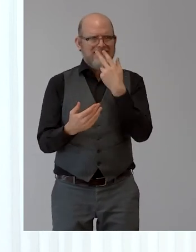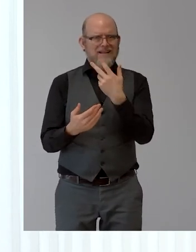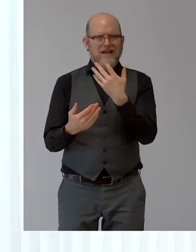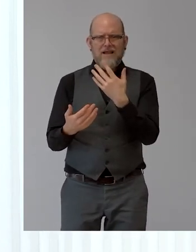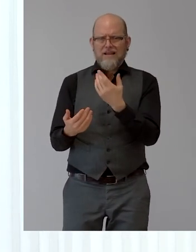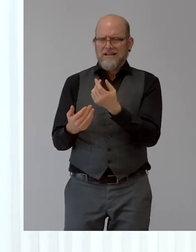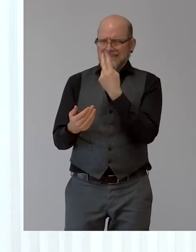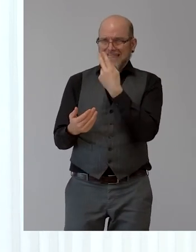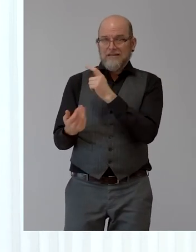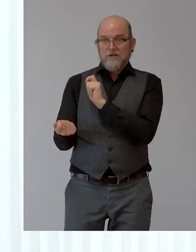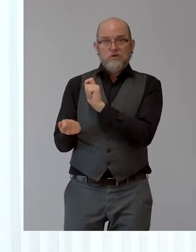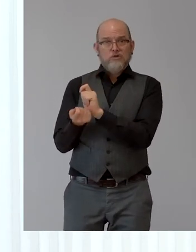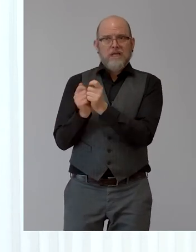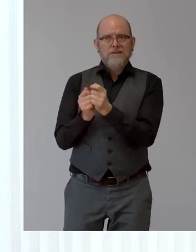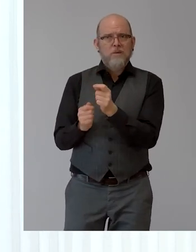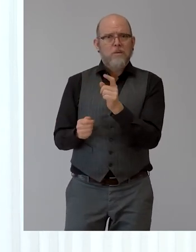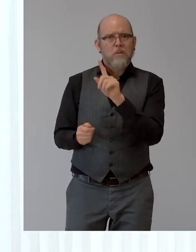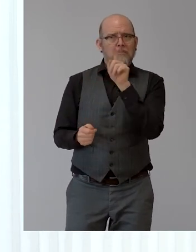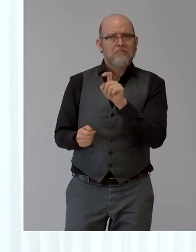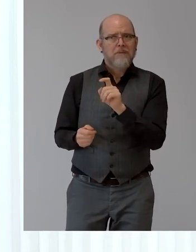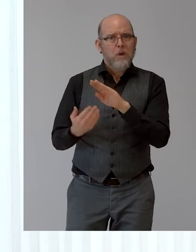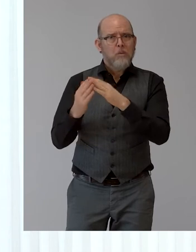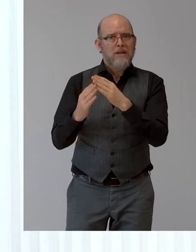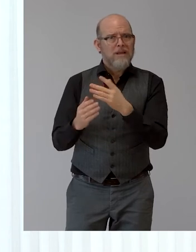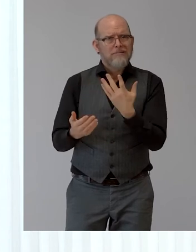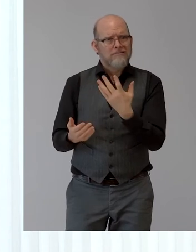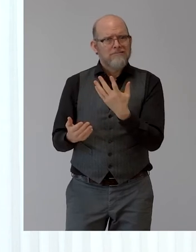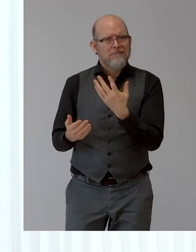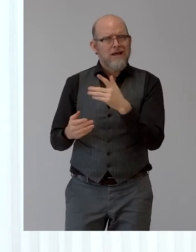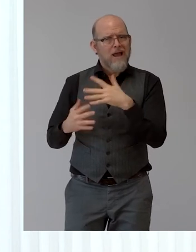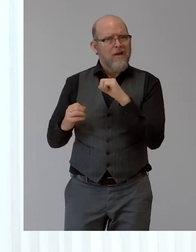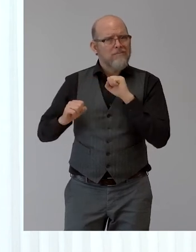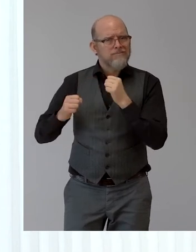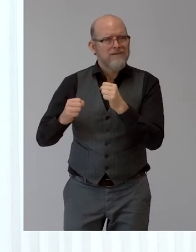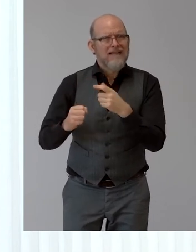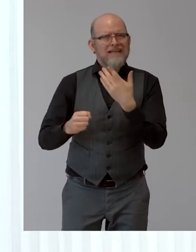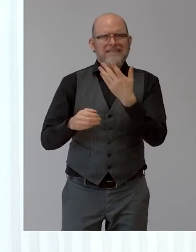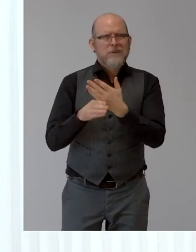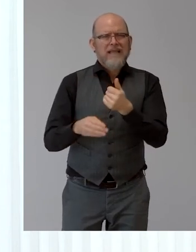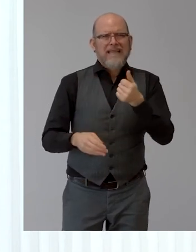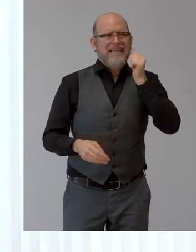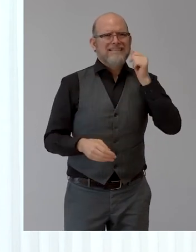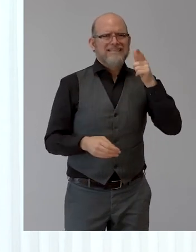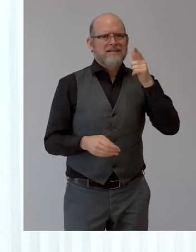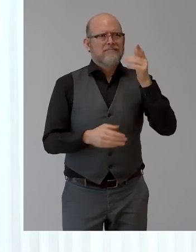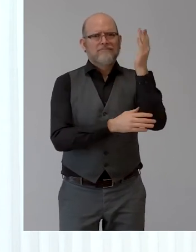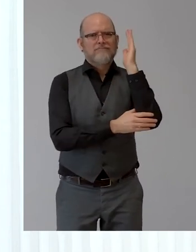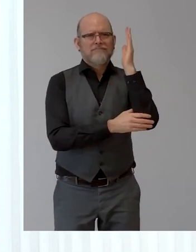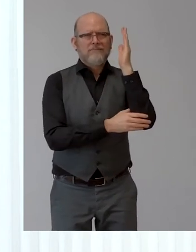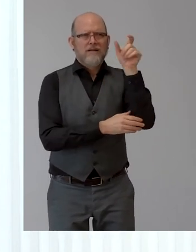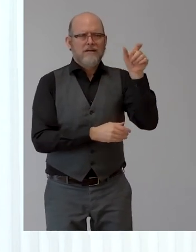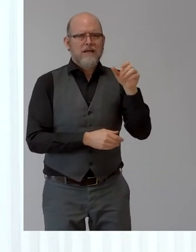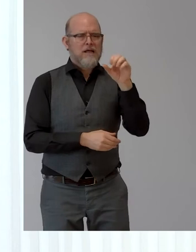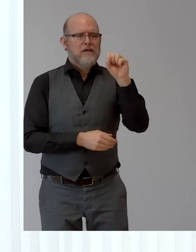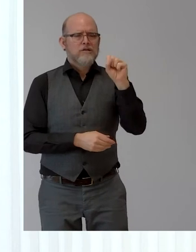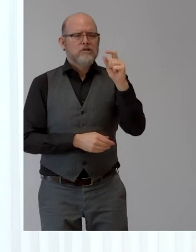society, yeah, we had a similar discussion yesterday with Professor Stein and Professor Lazar, and it was a similar argument and a similar